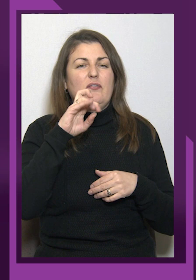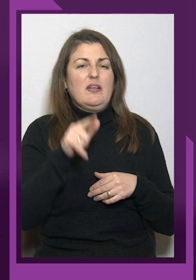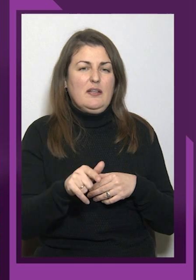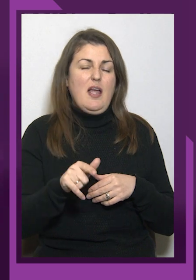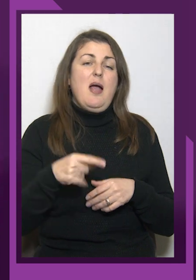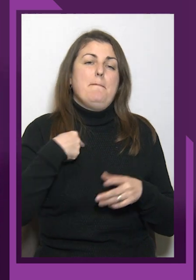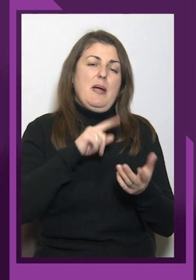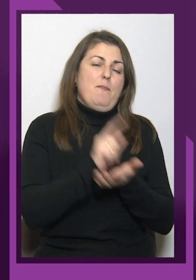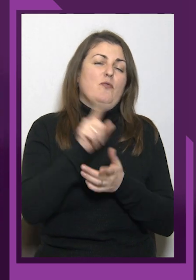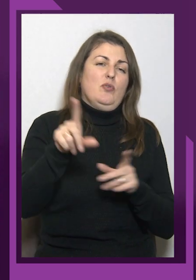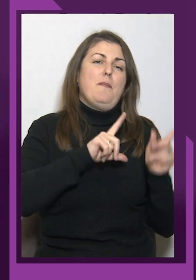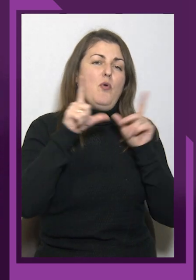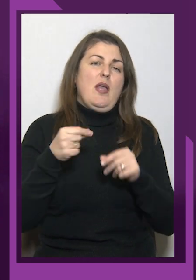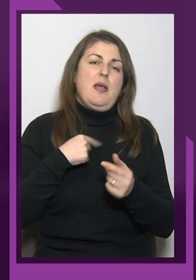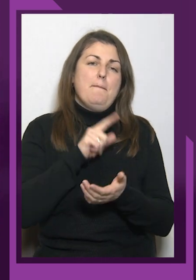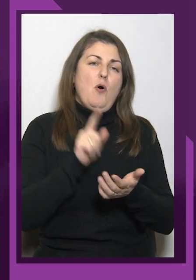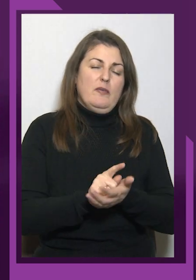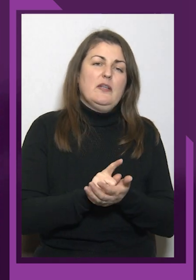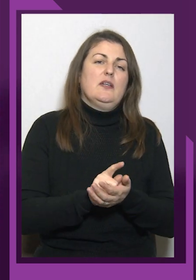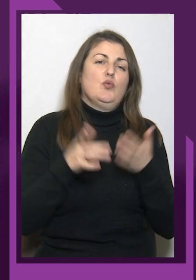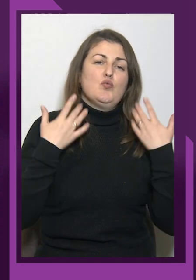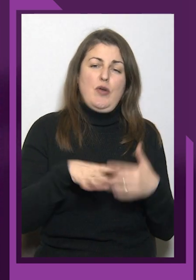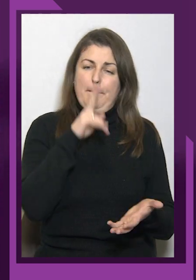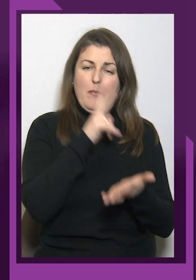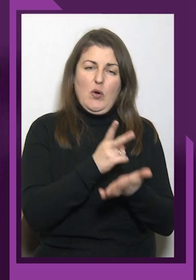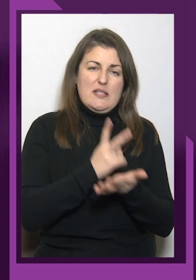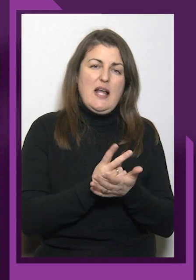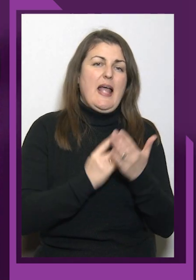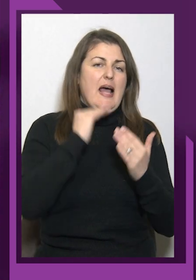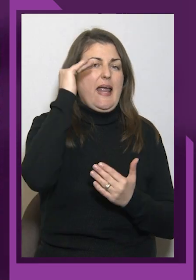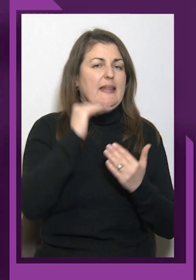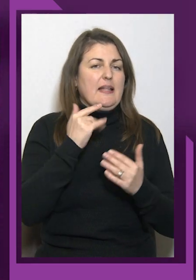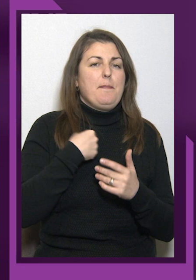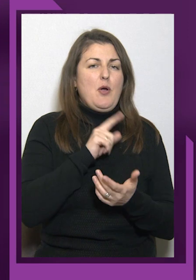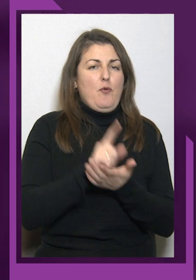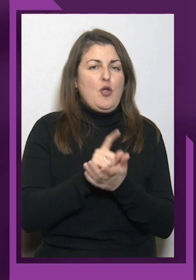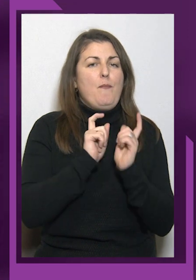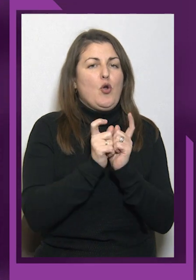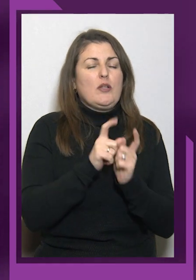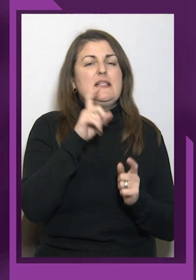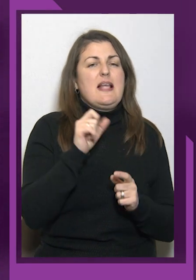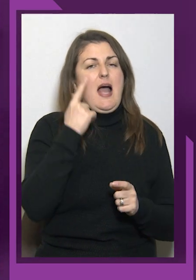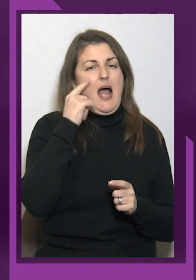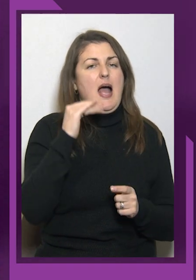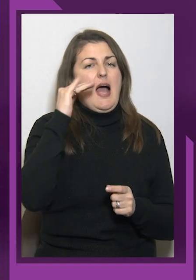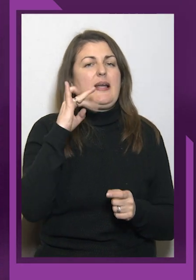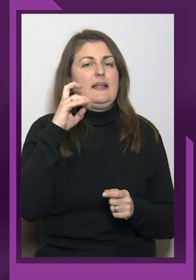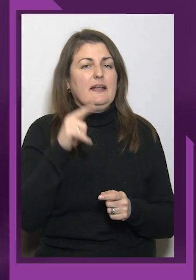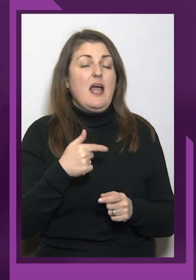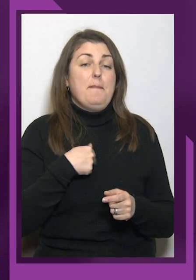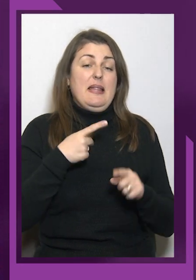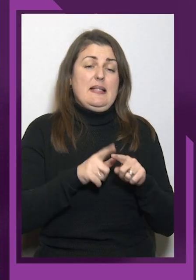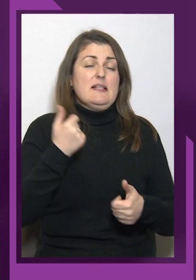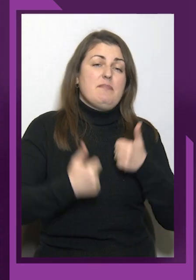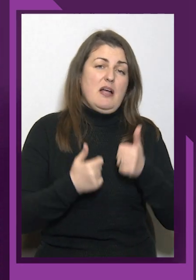показати рейтинг, ми повинні вже боротися за рейтинг. Ми на цих змаганнях боролися, але там вже буде боротьба за рейтинг, за